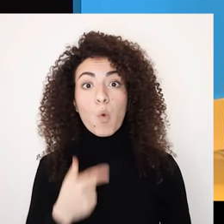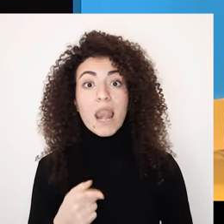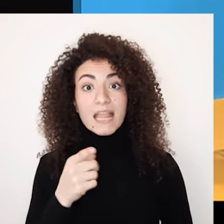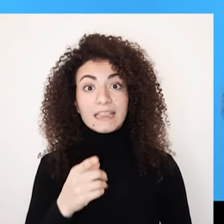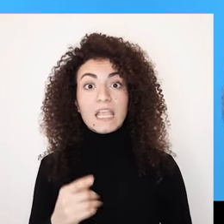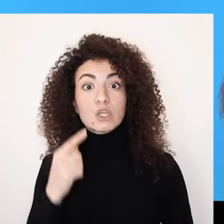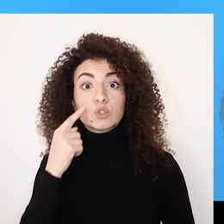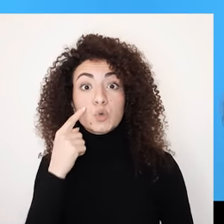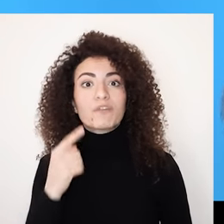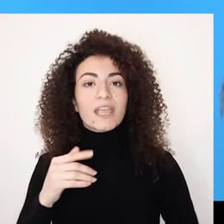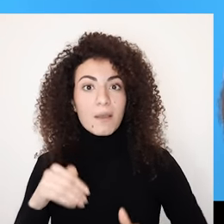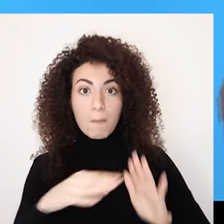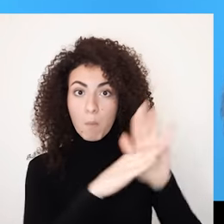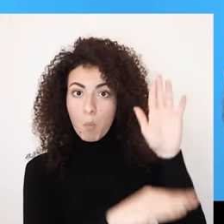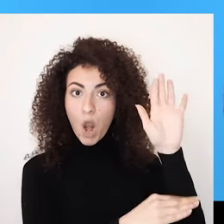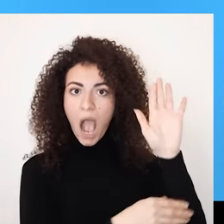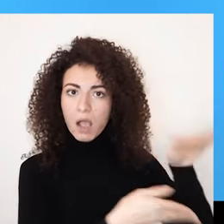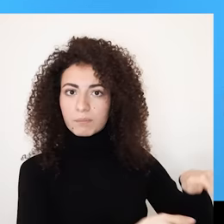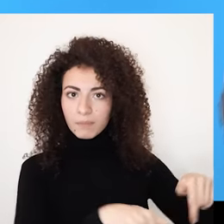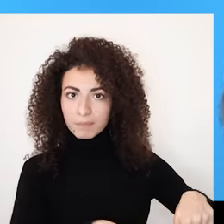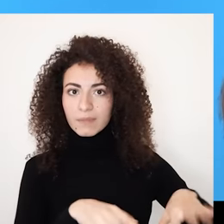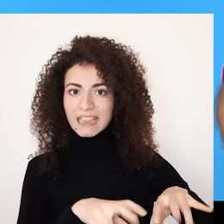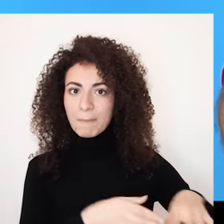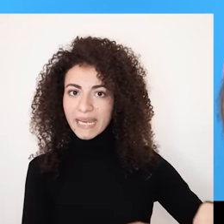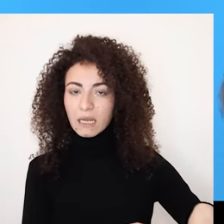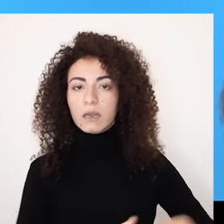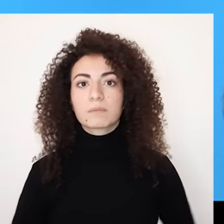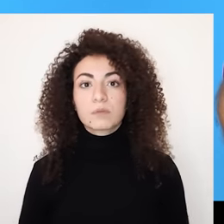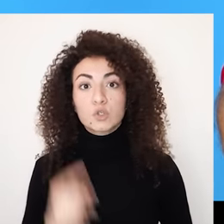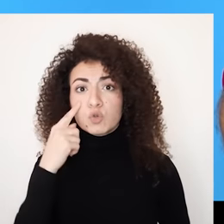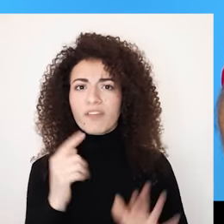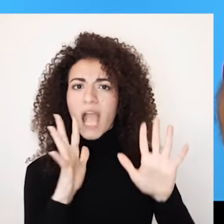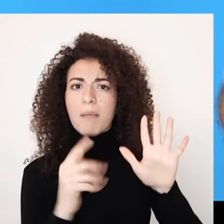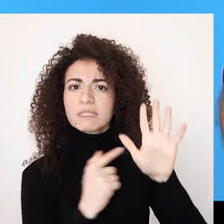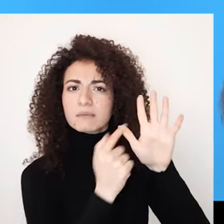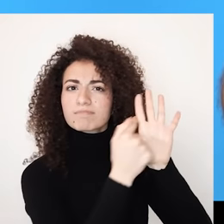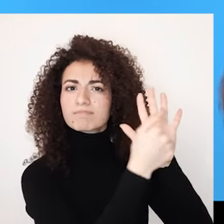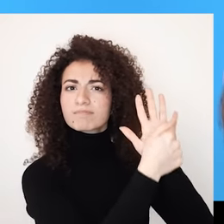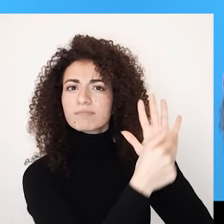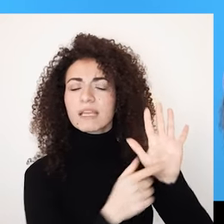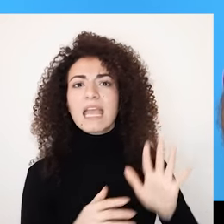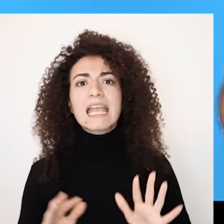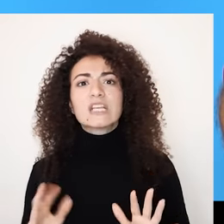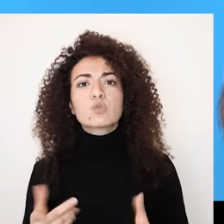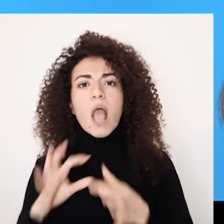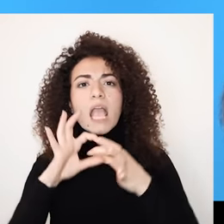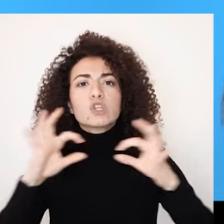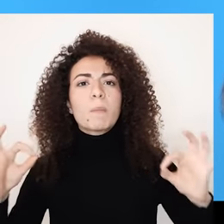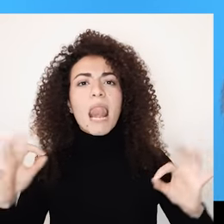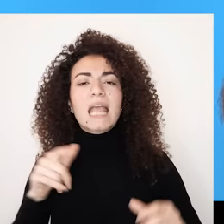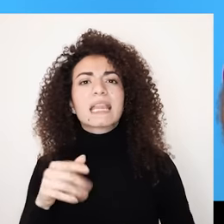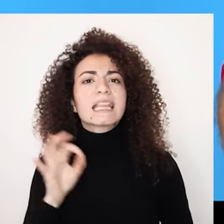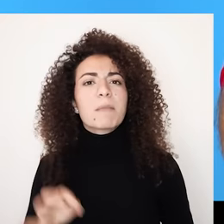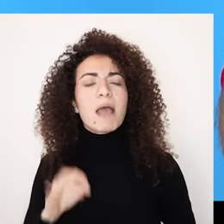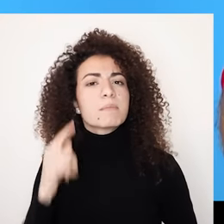أو غير مباشر من خلال الملحق بدأيك أولاً اطلاع على كيفية تضبيق الركائز الخمسة على الأشخاص ذوي الإعاقة من خلال عبارات